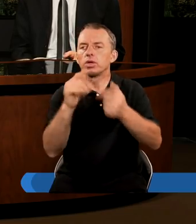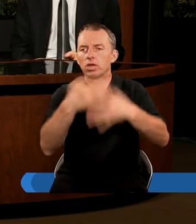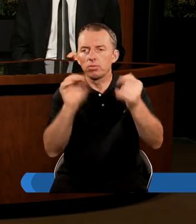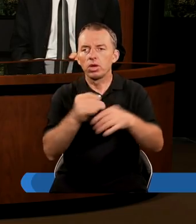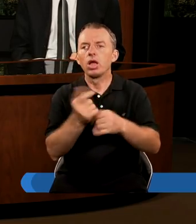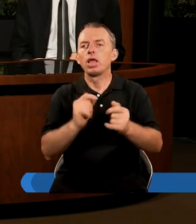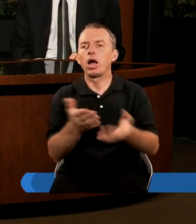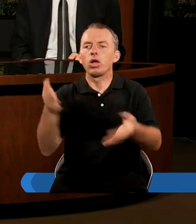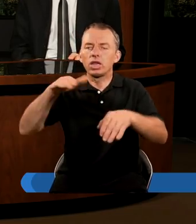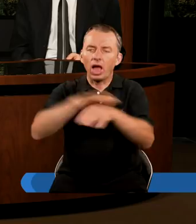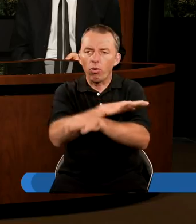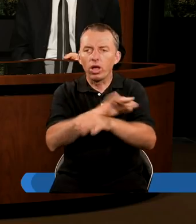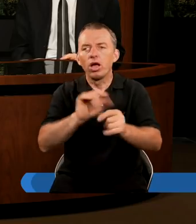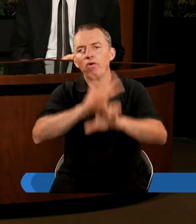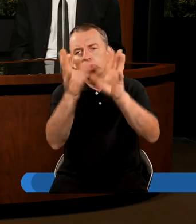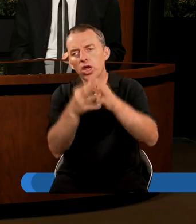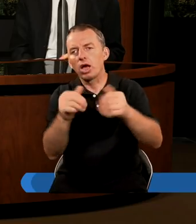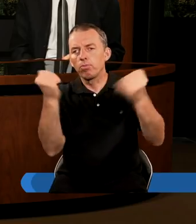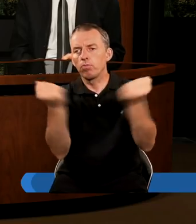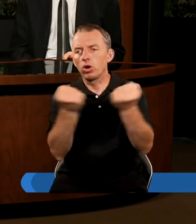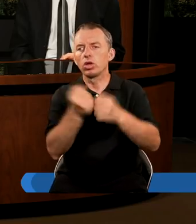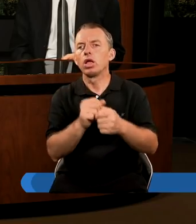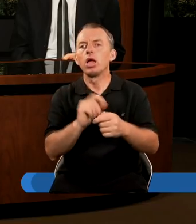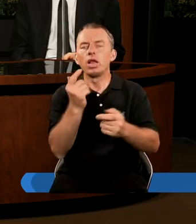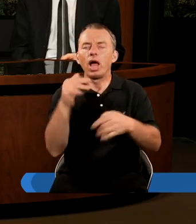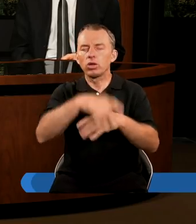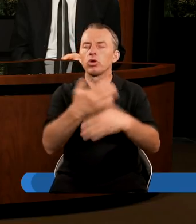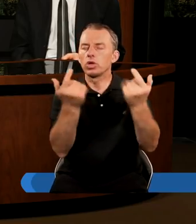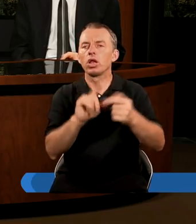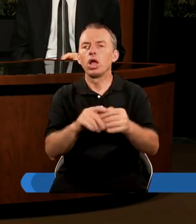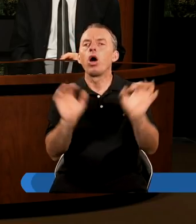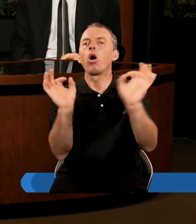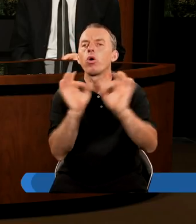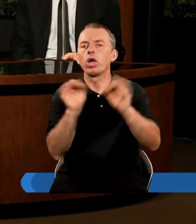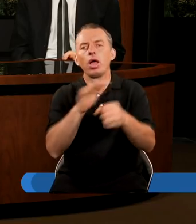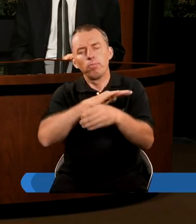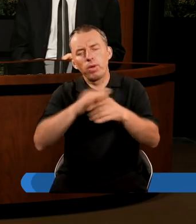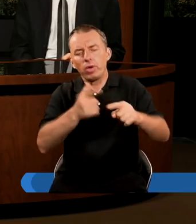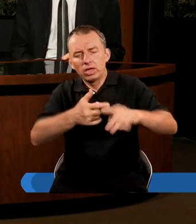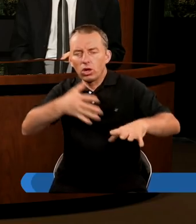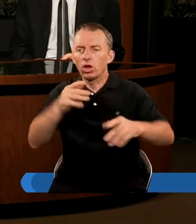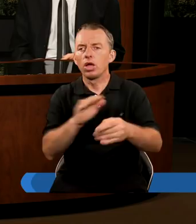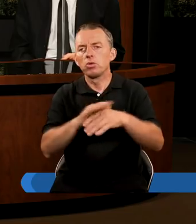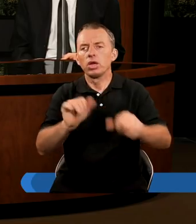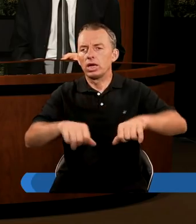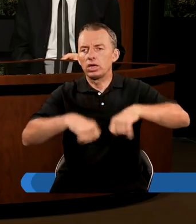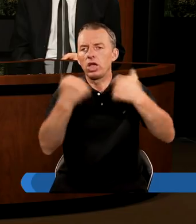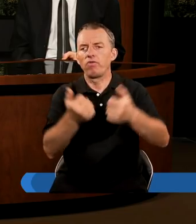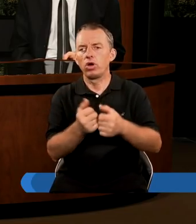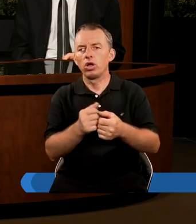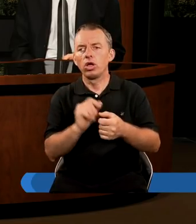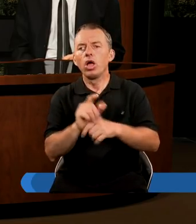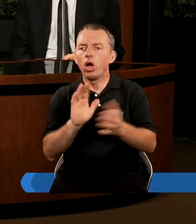nadchodzi jako zagłada od wszechmocnego. Oto nadchodzi Dzień Pana okrutny, pełen srogości i płonącego gniewu,